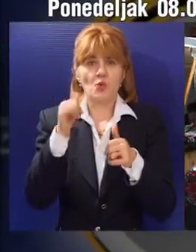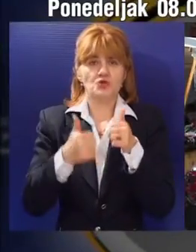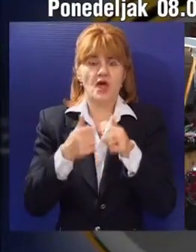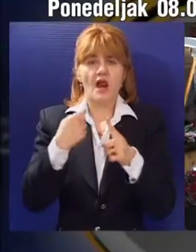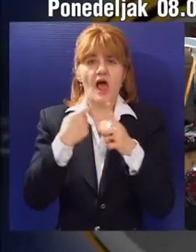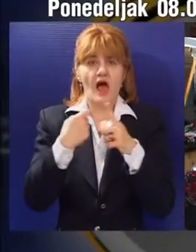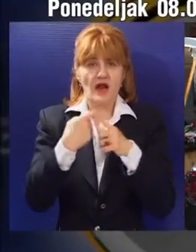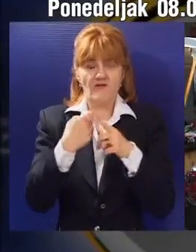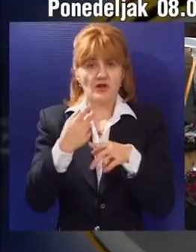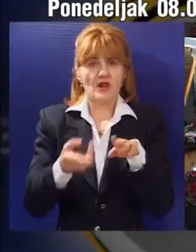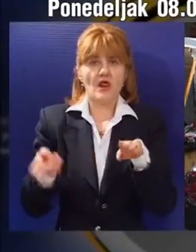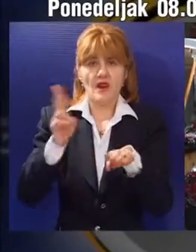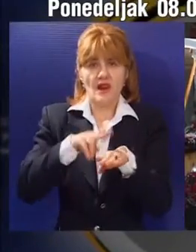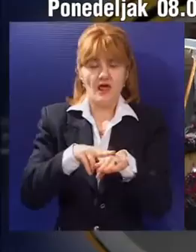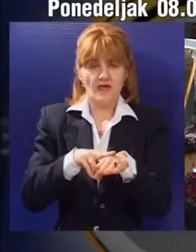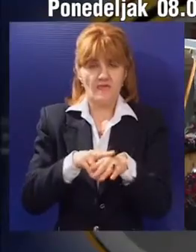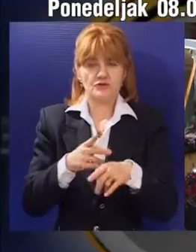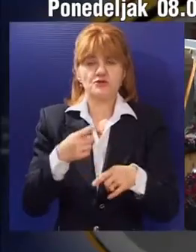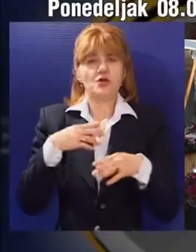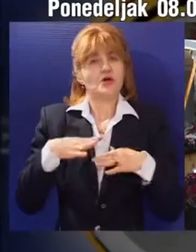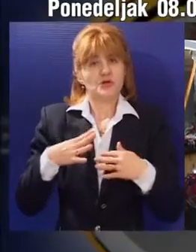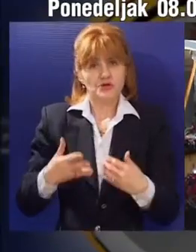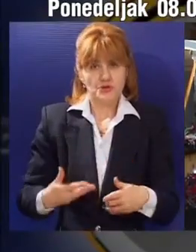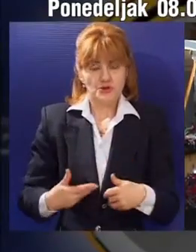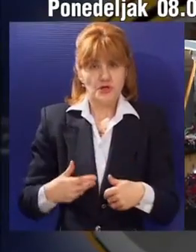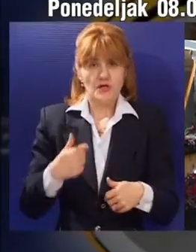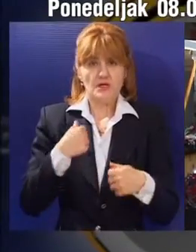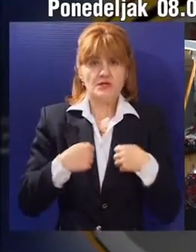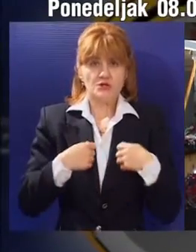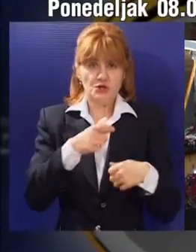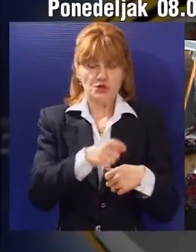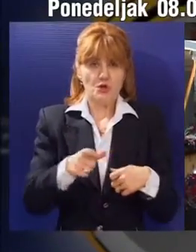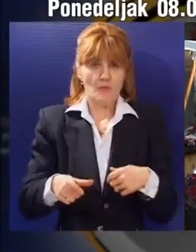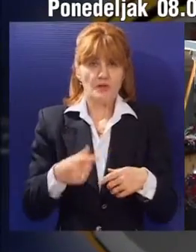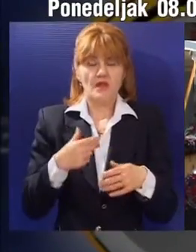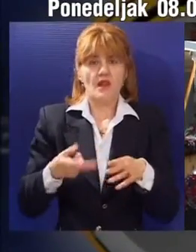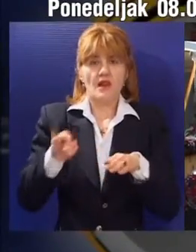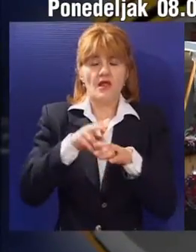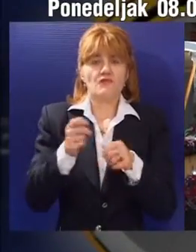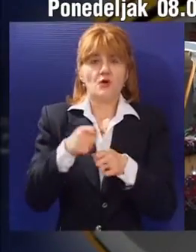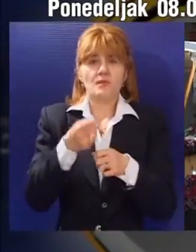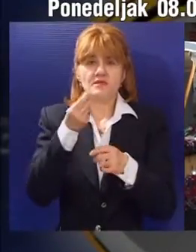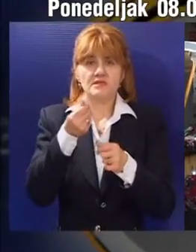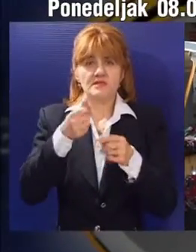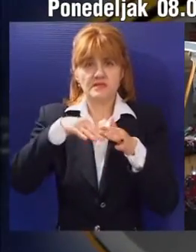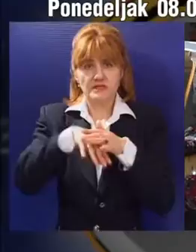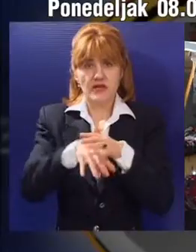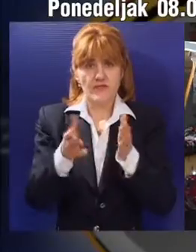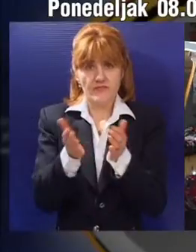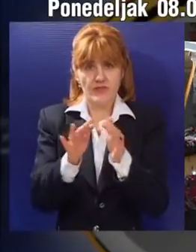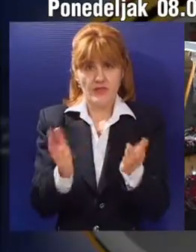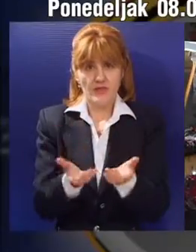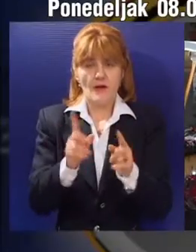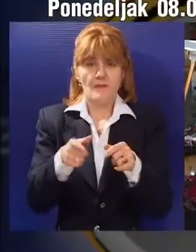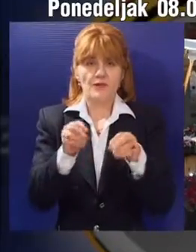karanfil. To je ono što najviše kupuju, dok žene, žene subotičanke, one kupuju uglavnom to sakcijsko cveće, koje